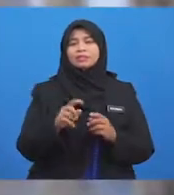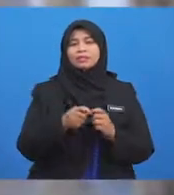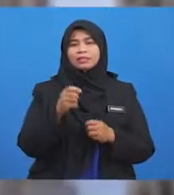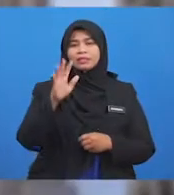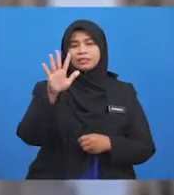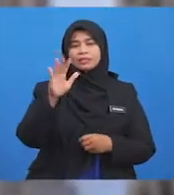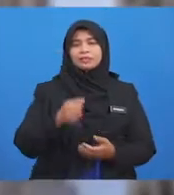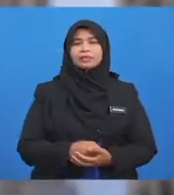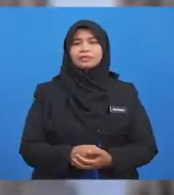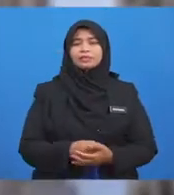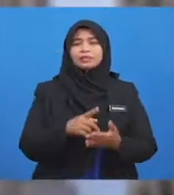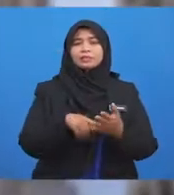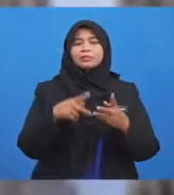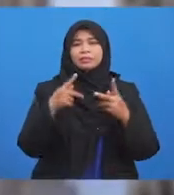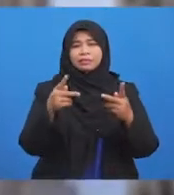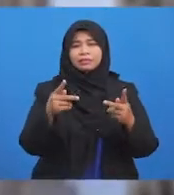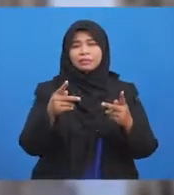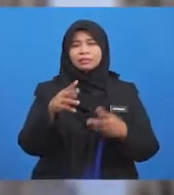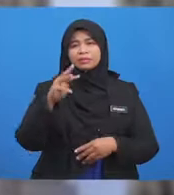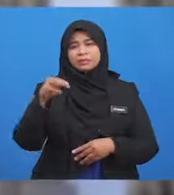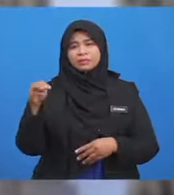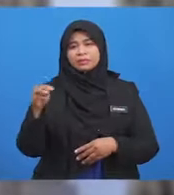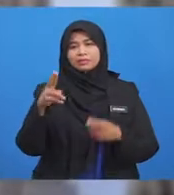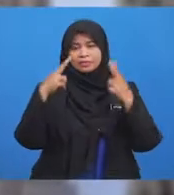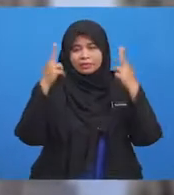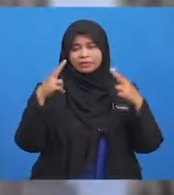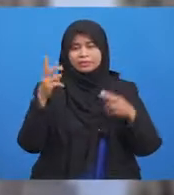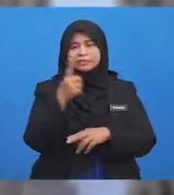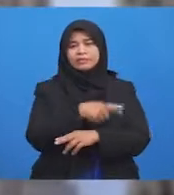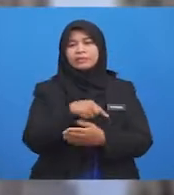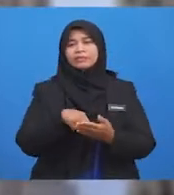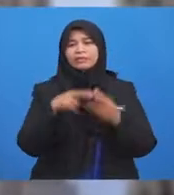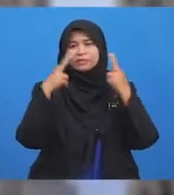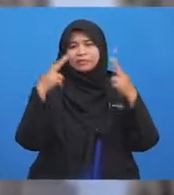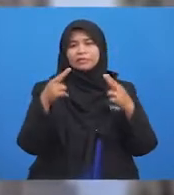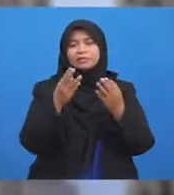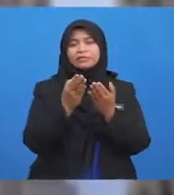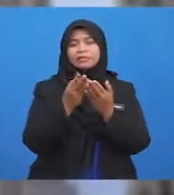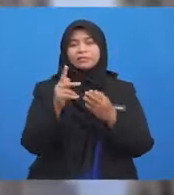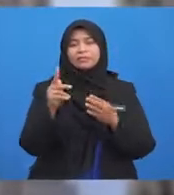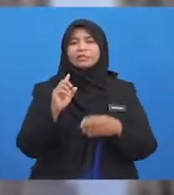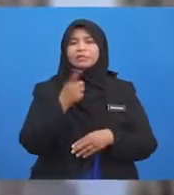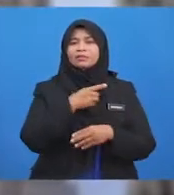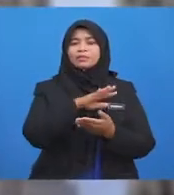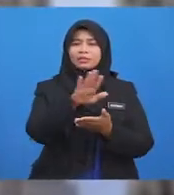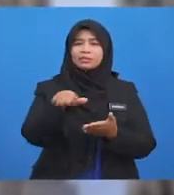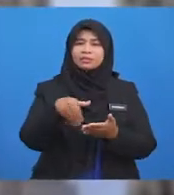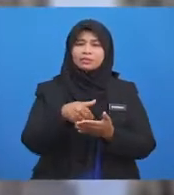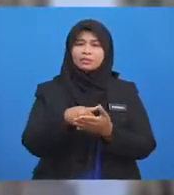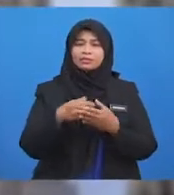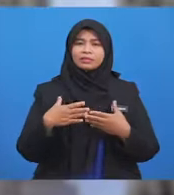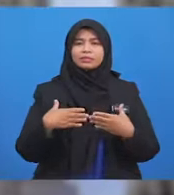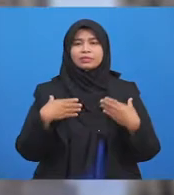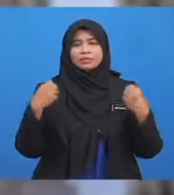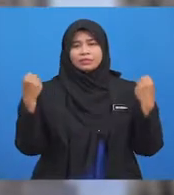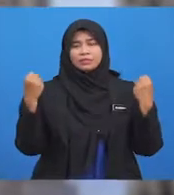4. Apa khabar murid-murid ustazah hari ini? Ustazah doakan kita semua berada dalam keadaan yang